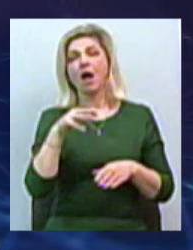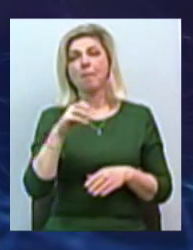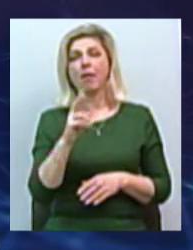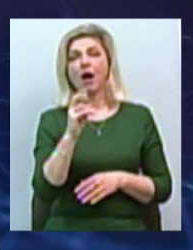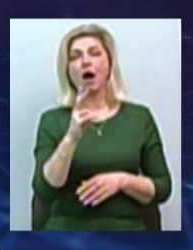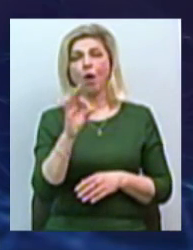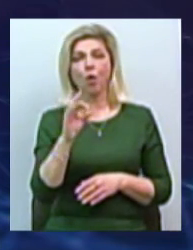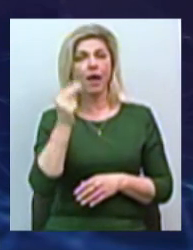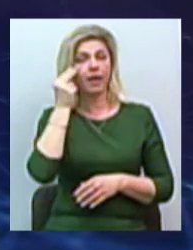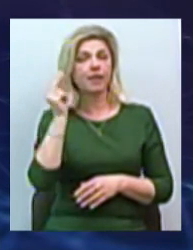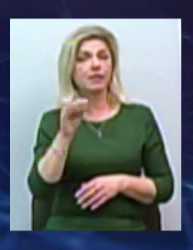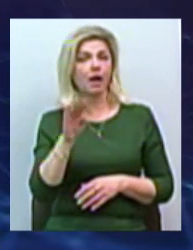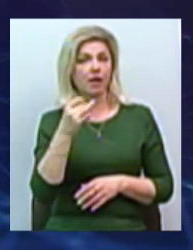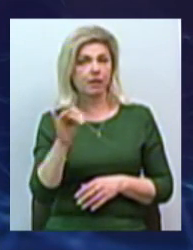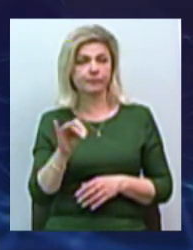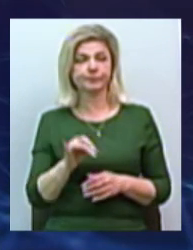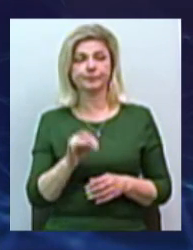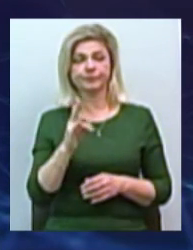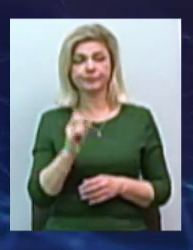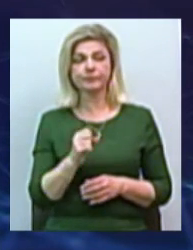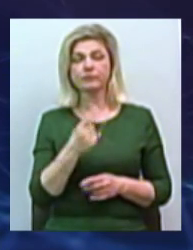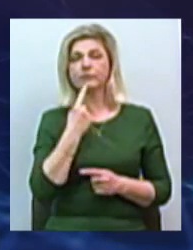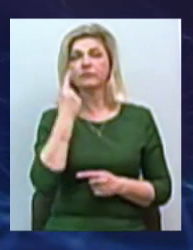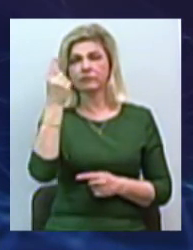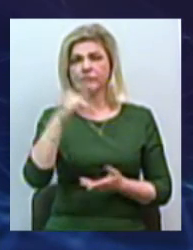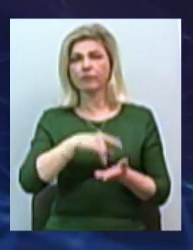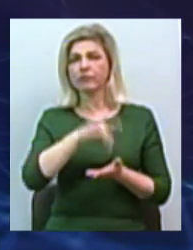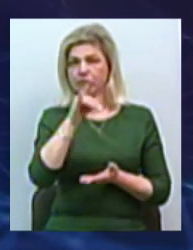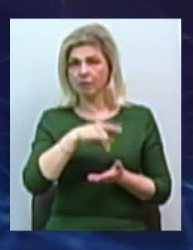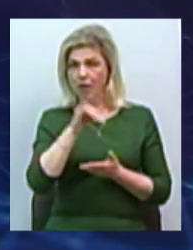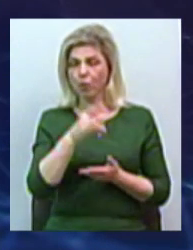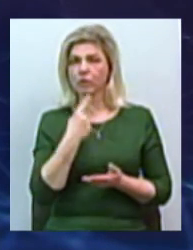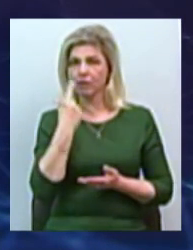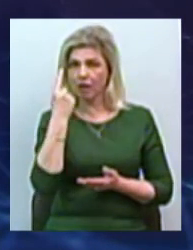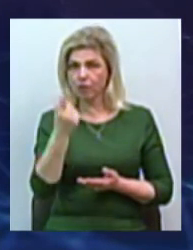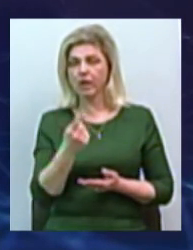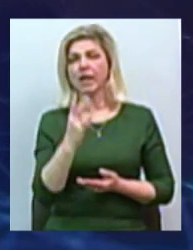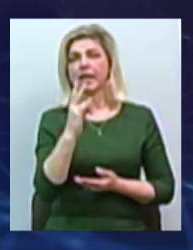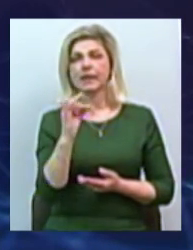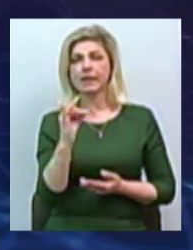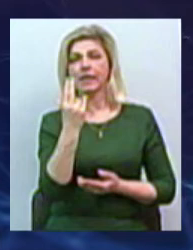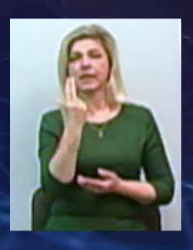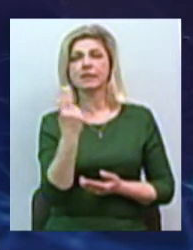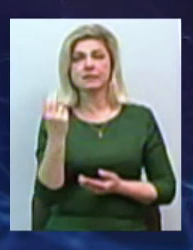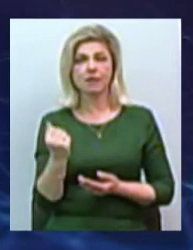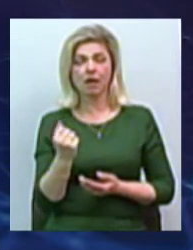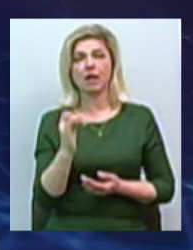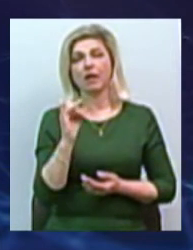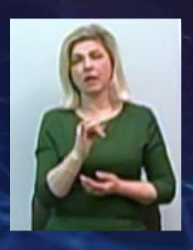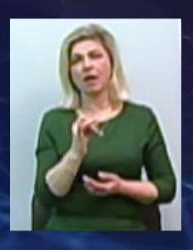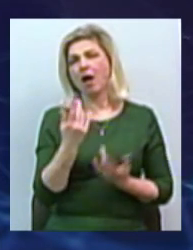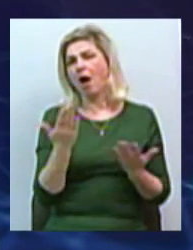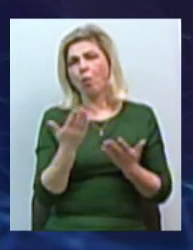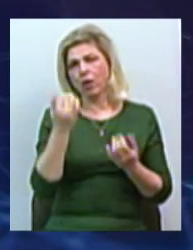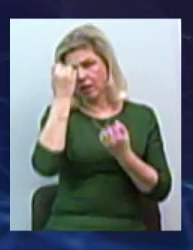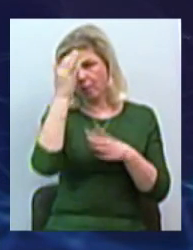в Китай, вони літять на трансконтинентальних самолітах туди, вони літять в Ницю, вони літять ще в какой-то, не помню,